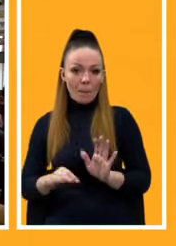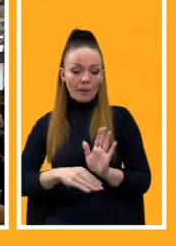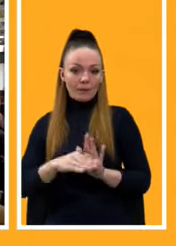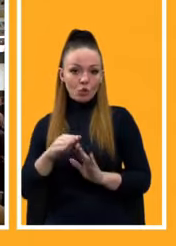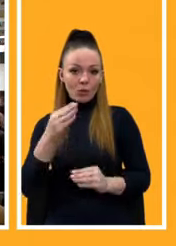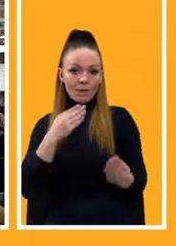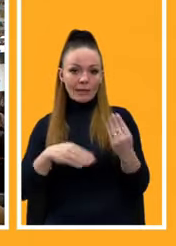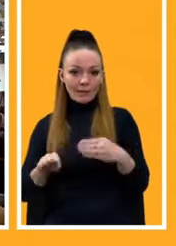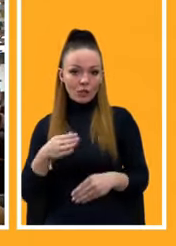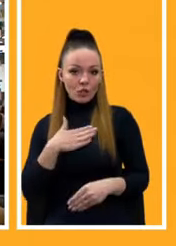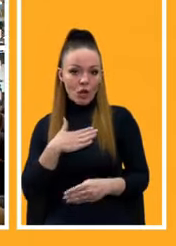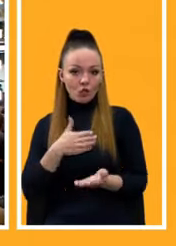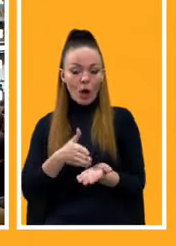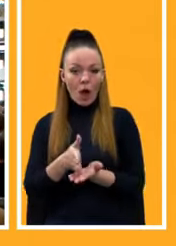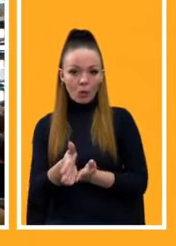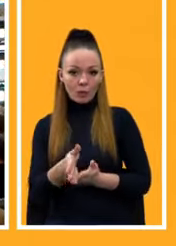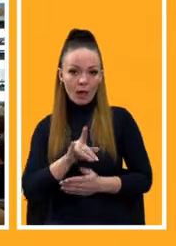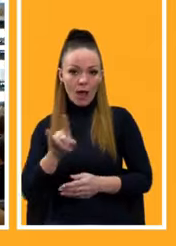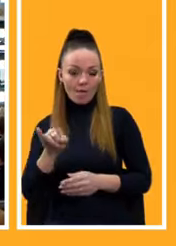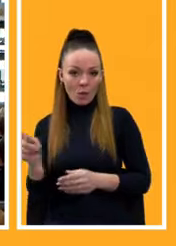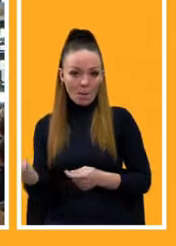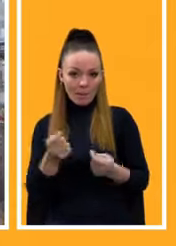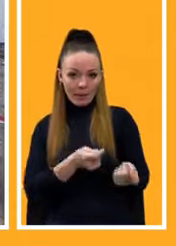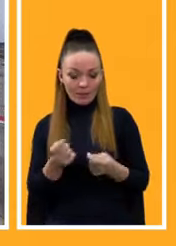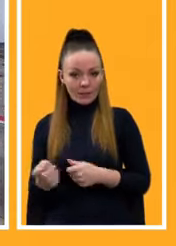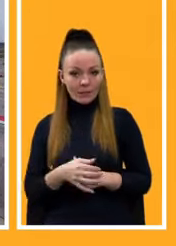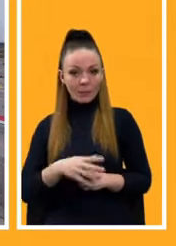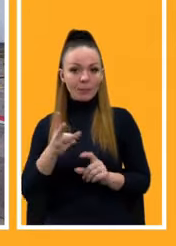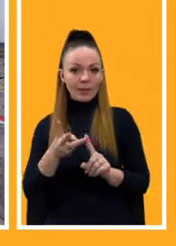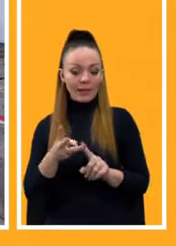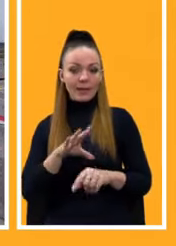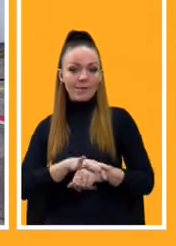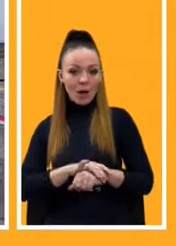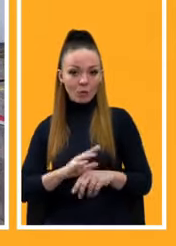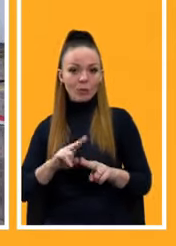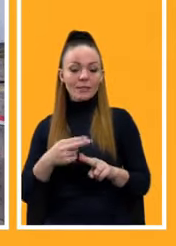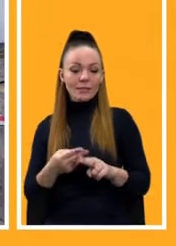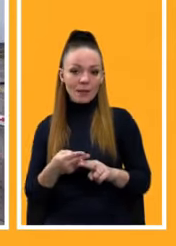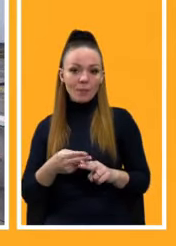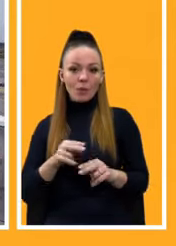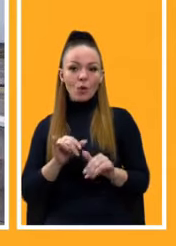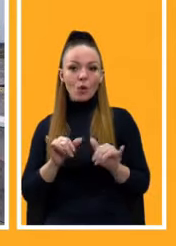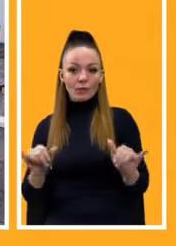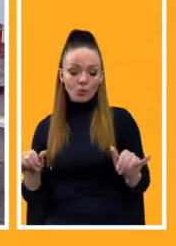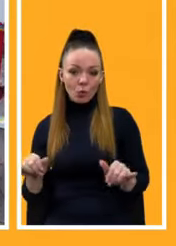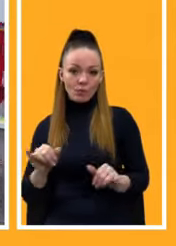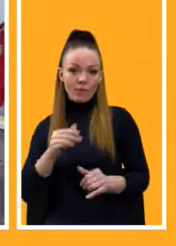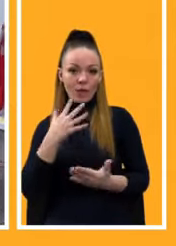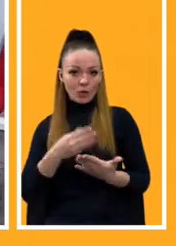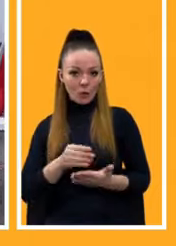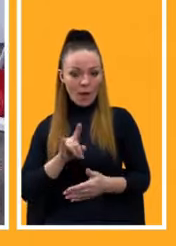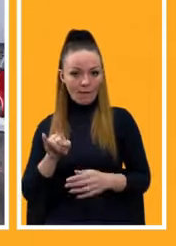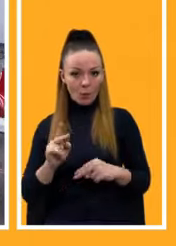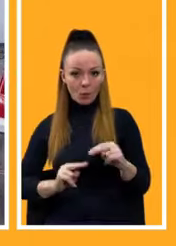ефективність нашої галузі авіаперевезень. Третій фактор змін – це розвиток власного авіабудування. В нас